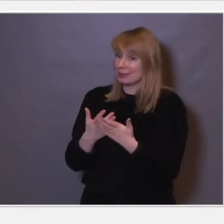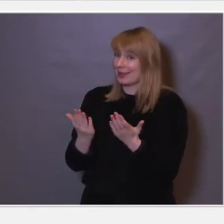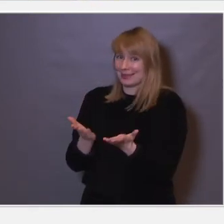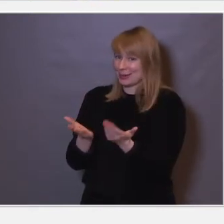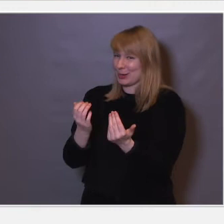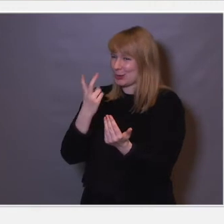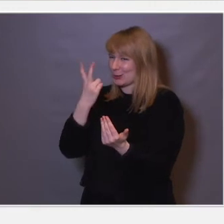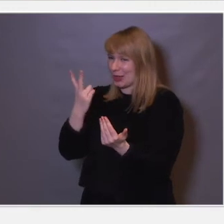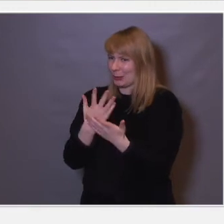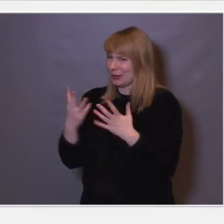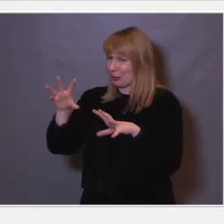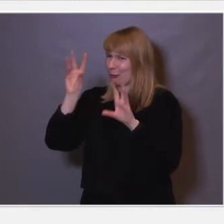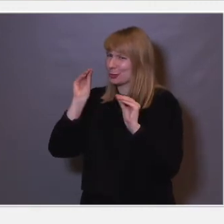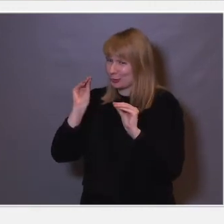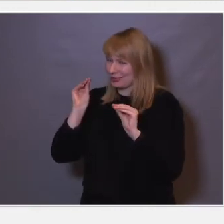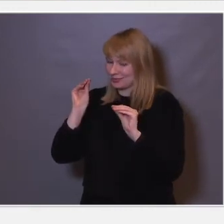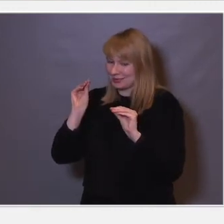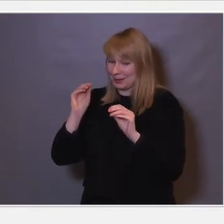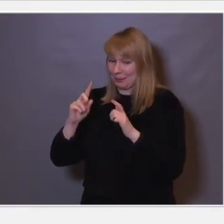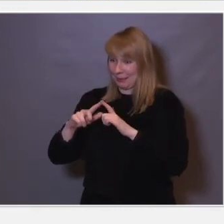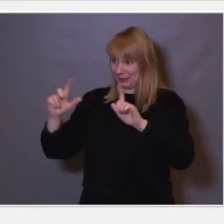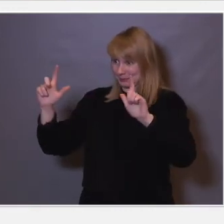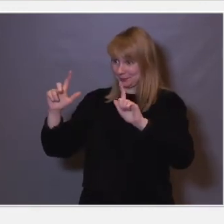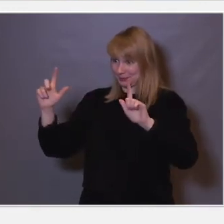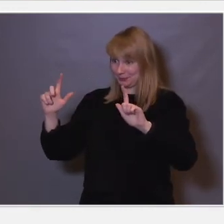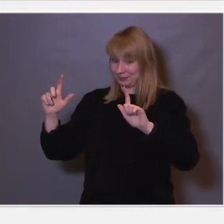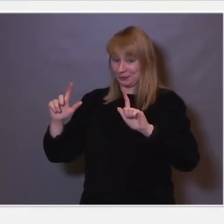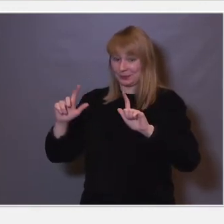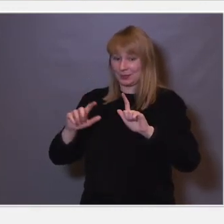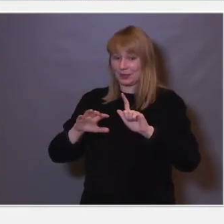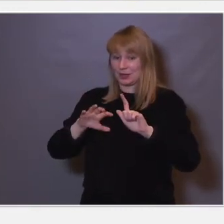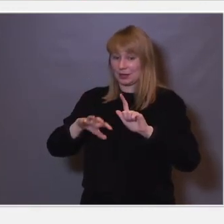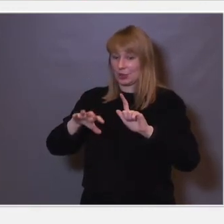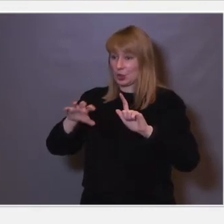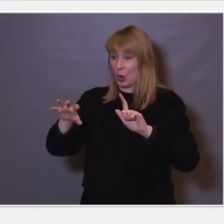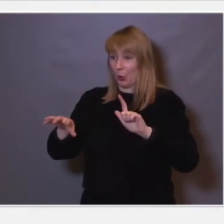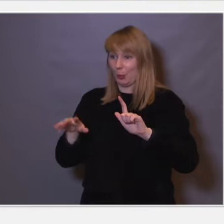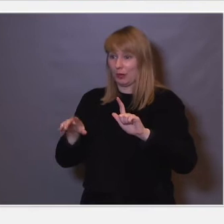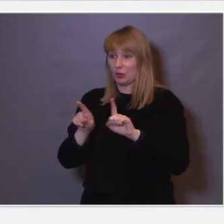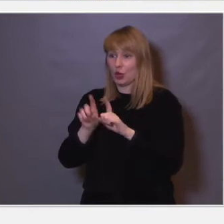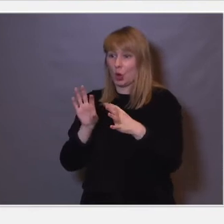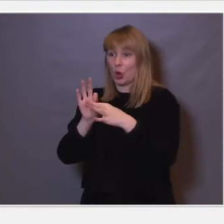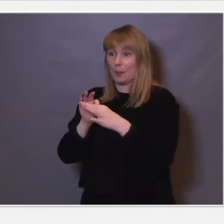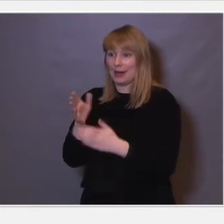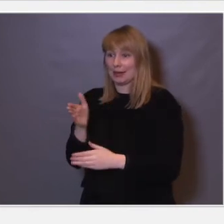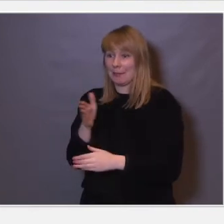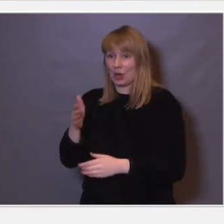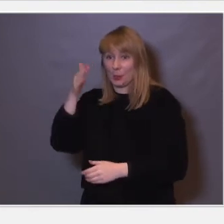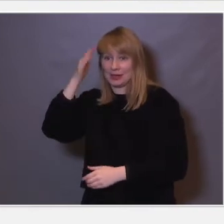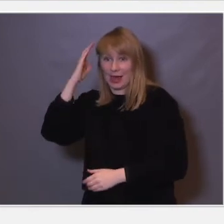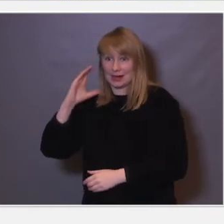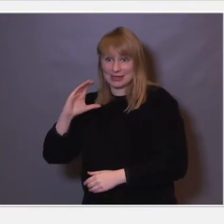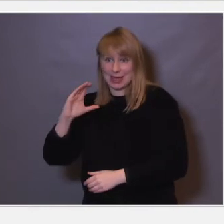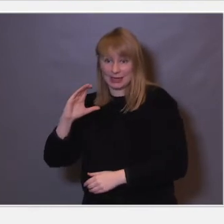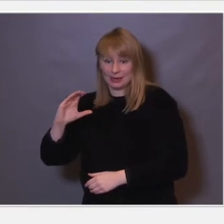for dere å se og ikke forstå heller kanskje, men disse klumpene her, det er da koblinger mellom hjerneceller. Så det man